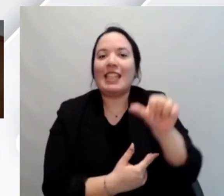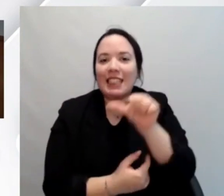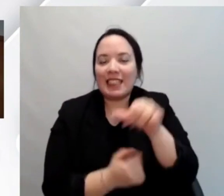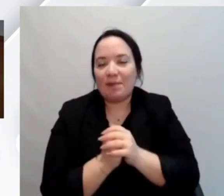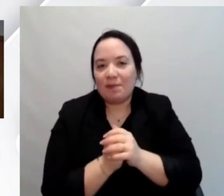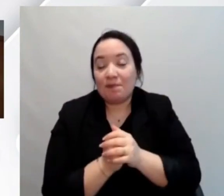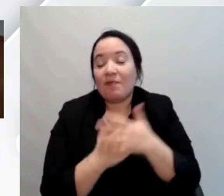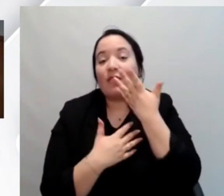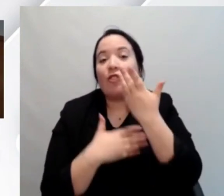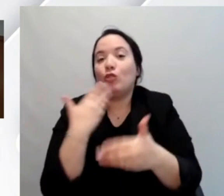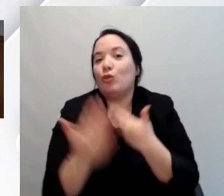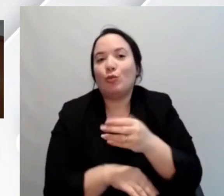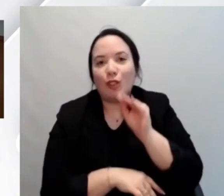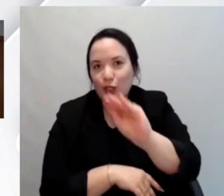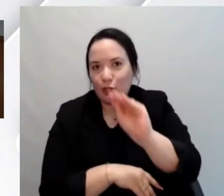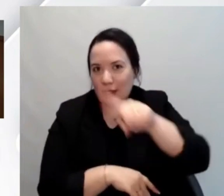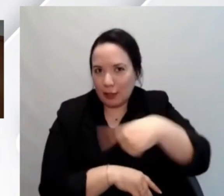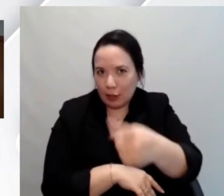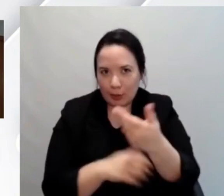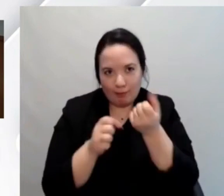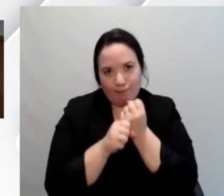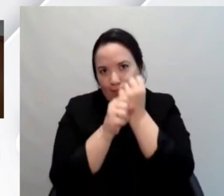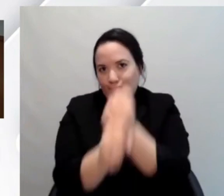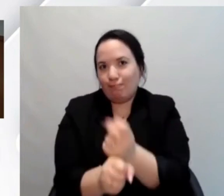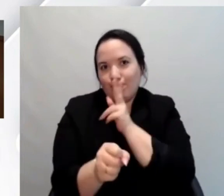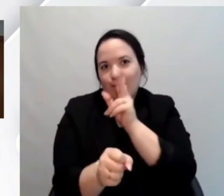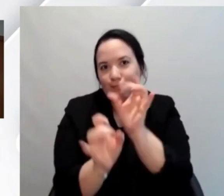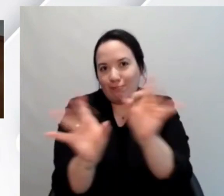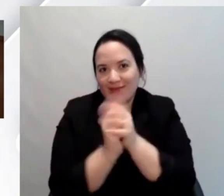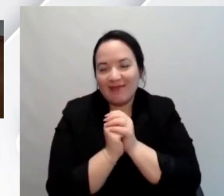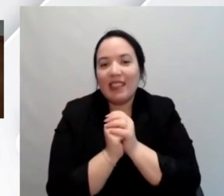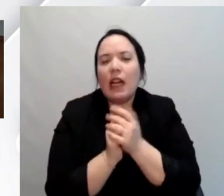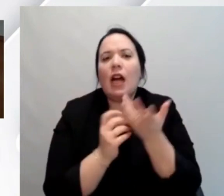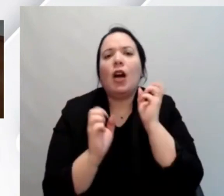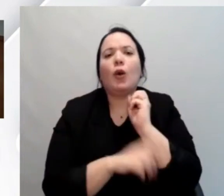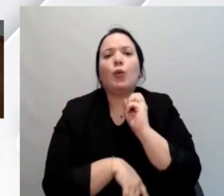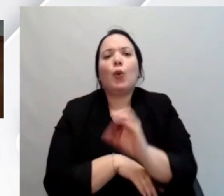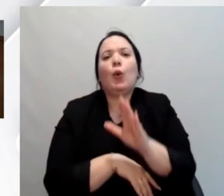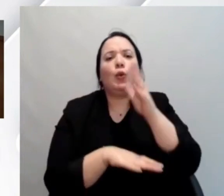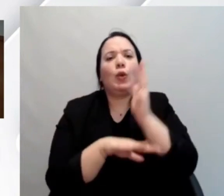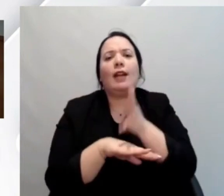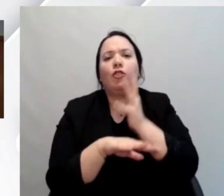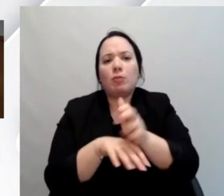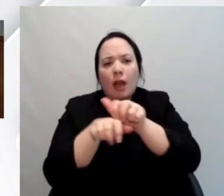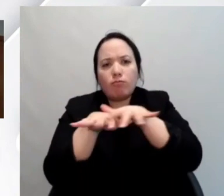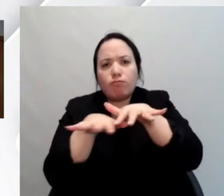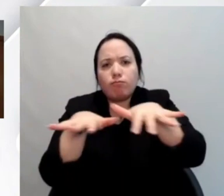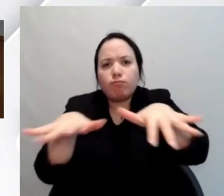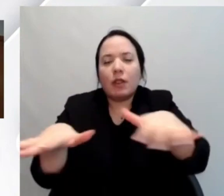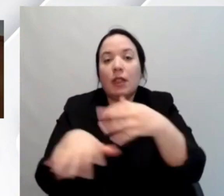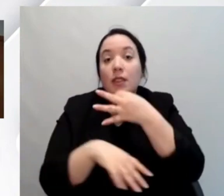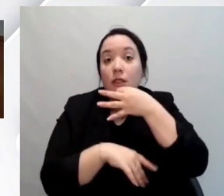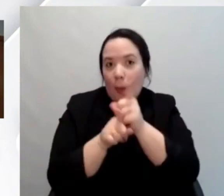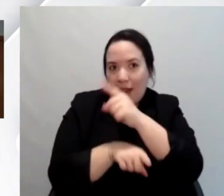già la domanda e poi ti lascio direttamente parlare diffondere la cultura dell'accessibilità come fate voi si può fare?